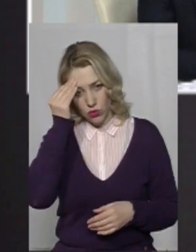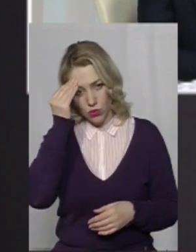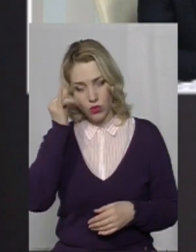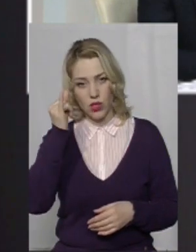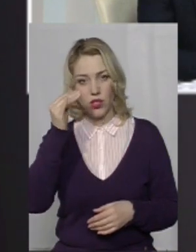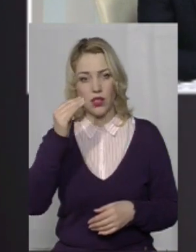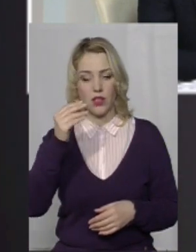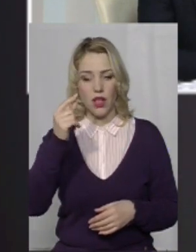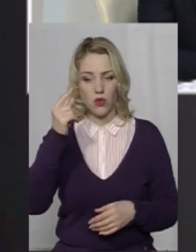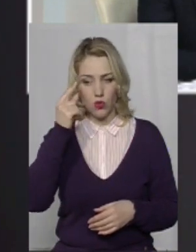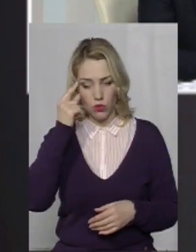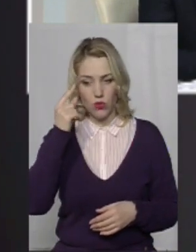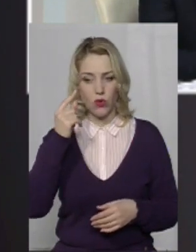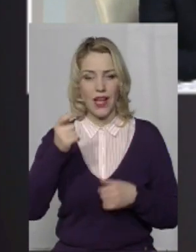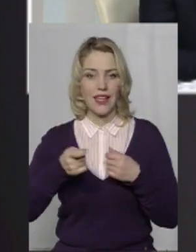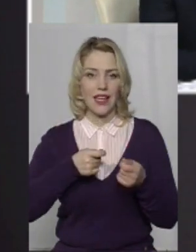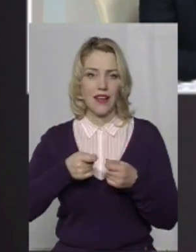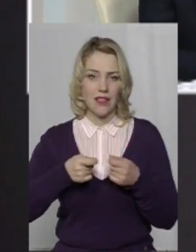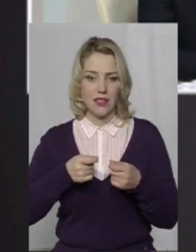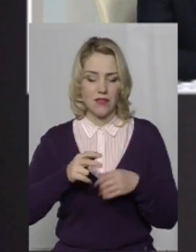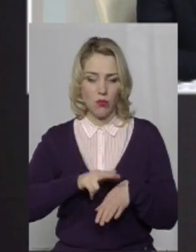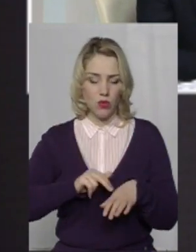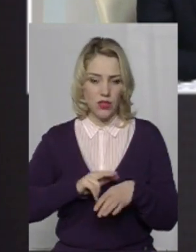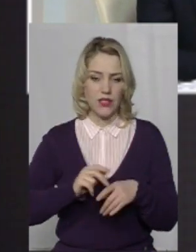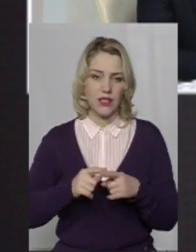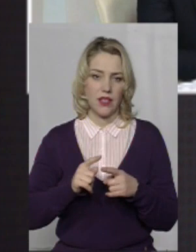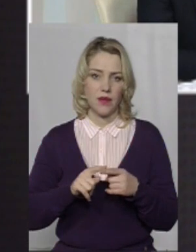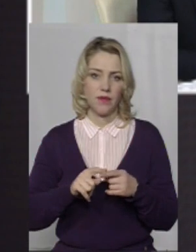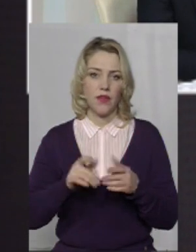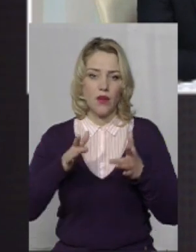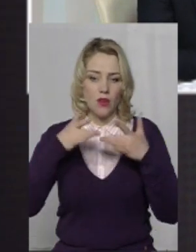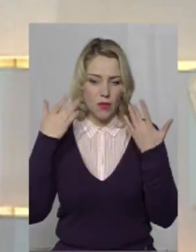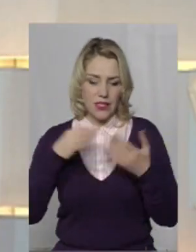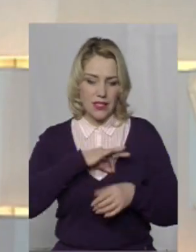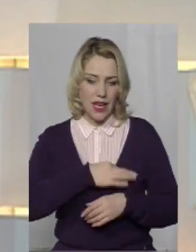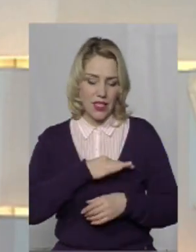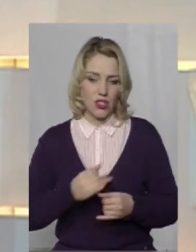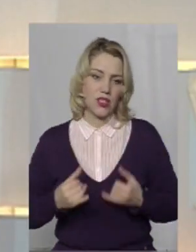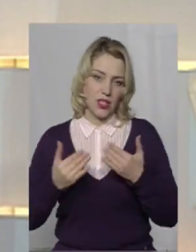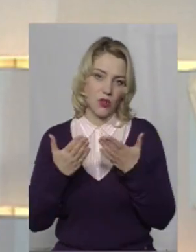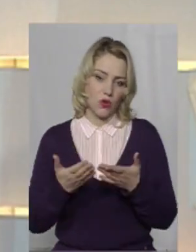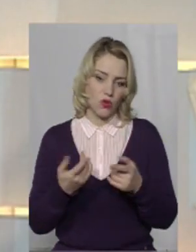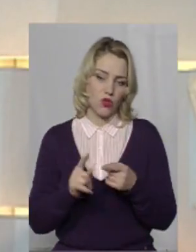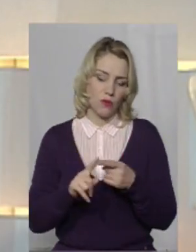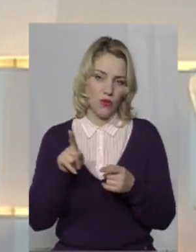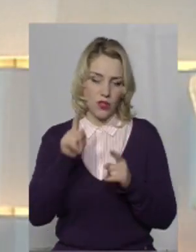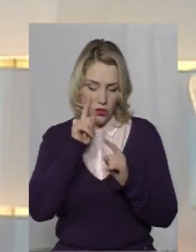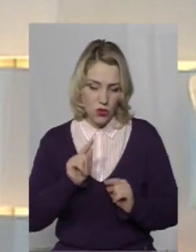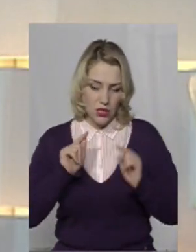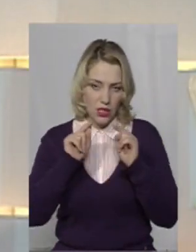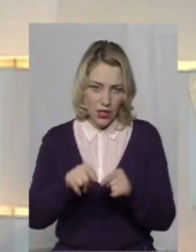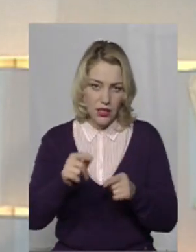керівництва Національної поліції, розгрузить саме в першу чергу слідчих для того, щоб вони дійсно зосередились на